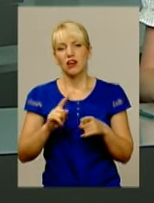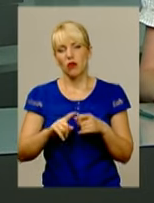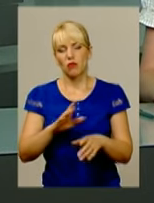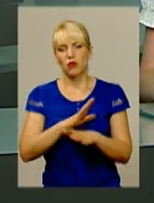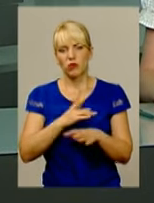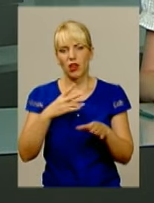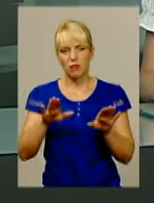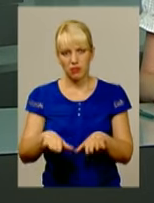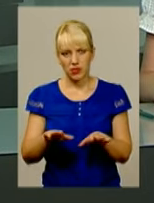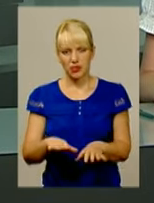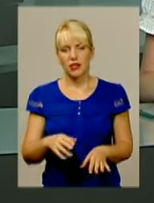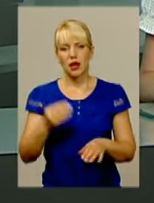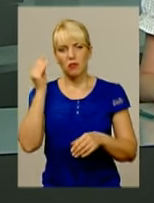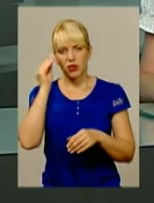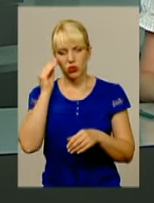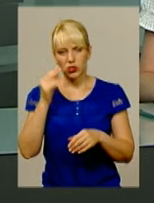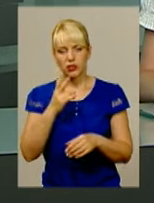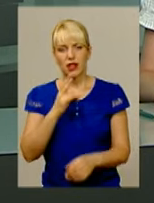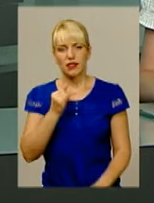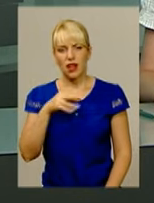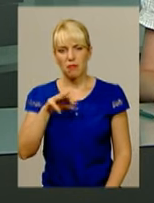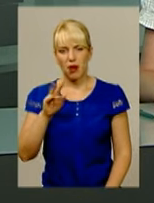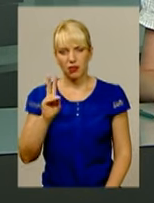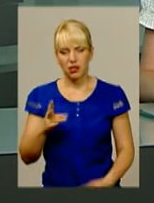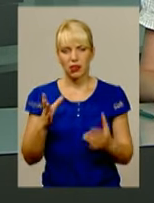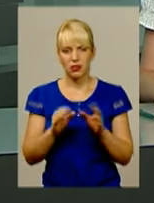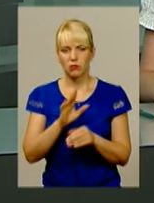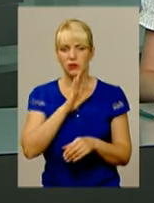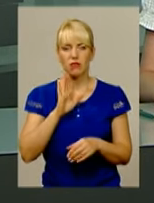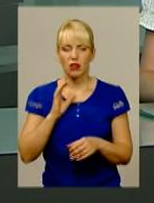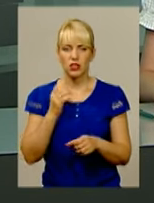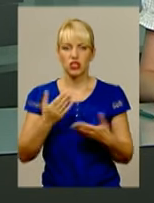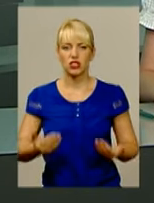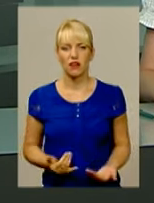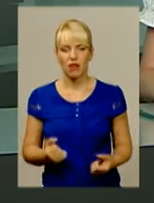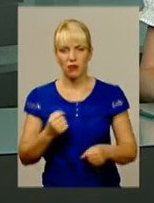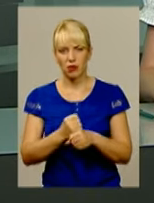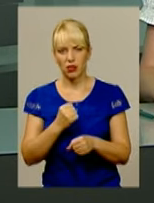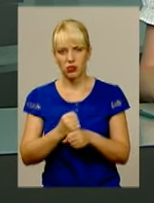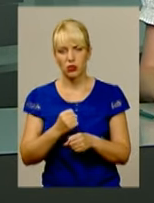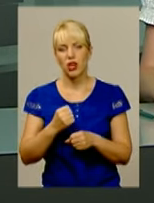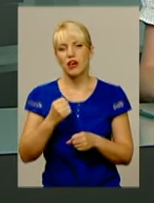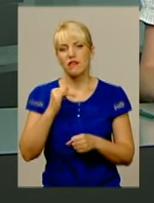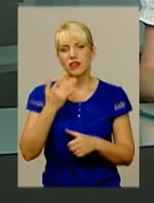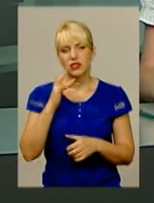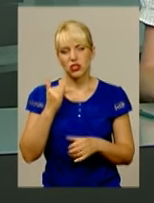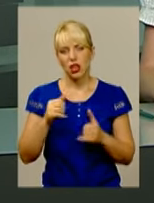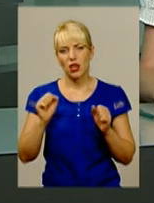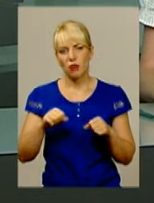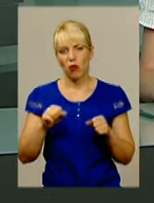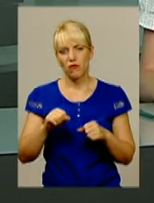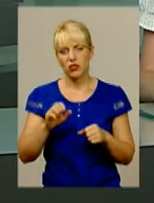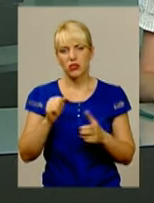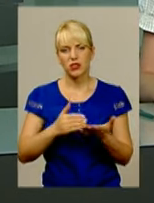-річний серій Євген Неймак, нині разом із матір'ю живе і працює в США. І цілком імовірно, за версією правоохоронців,